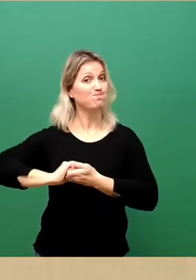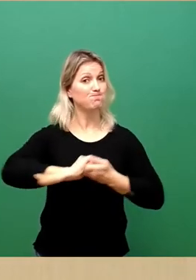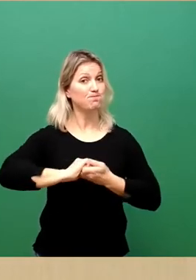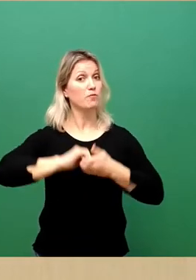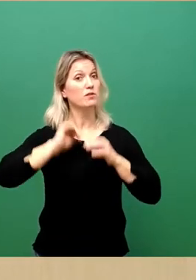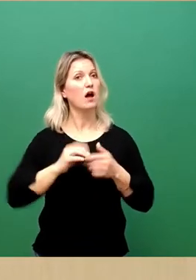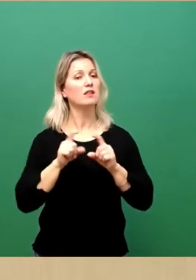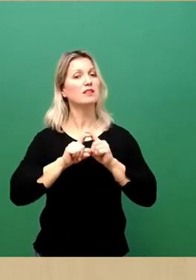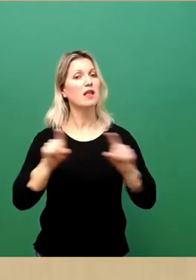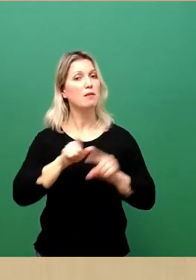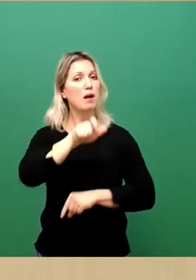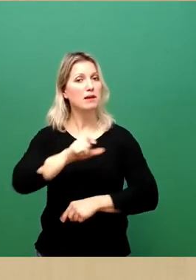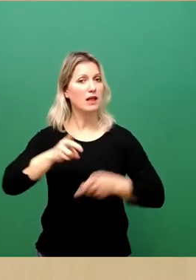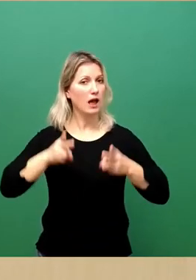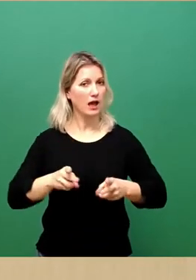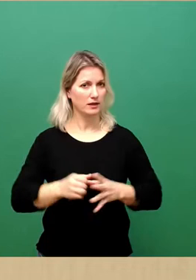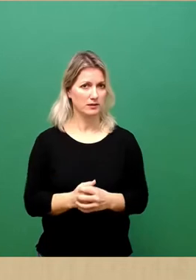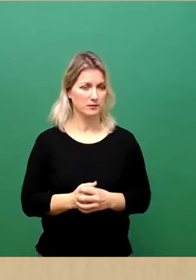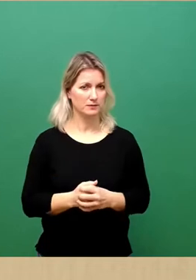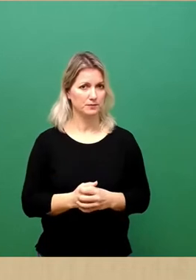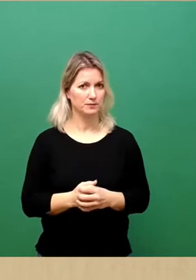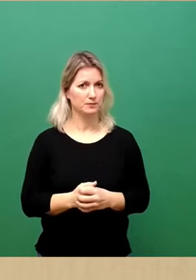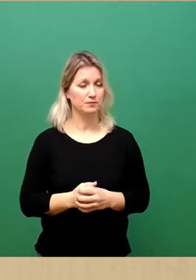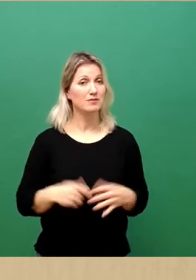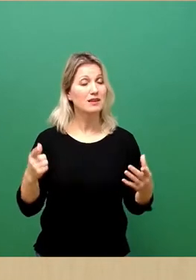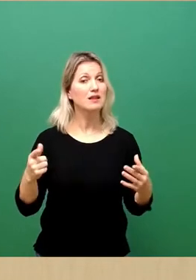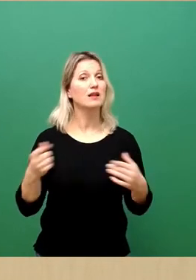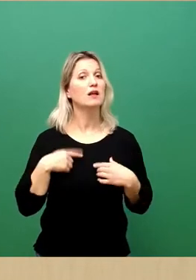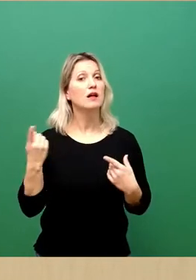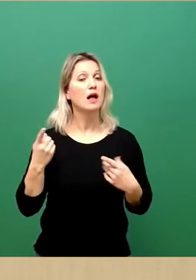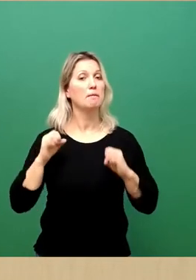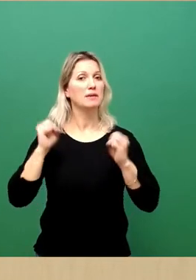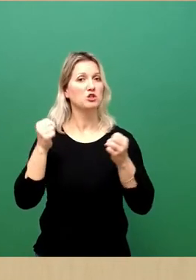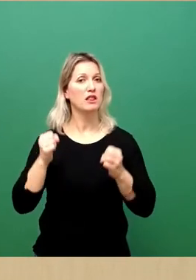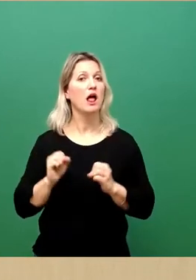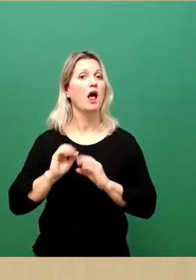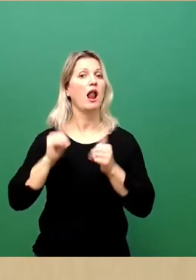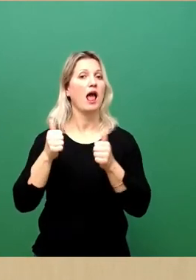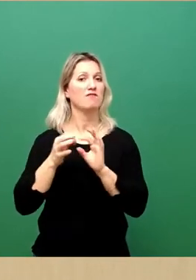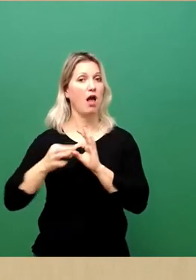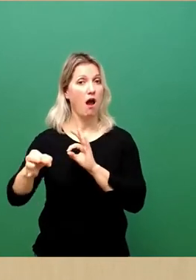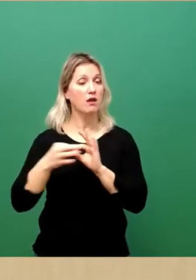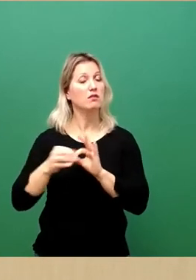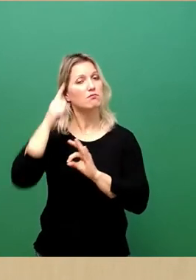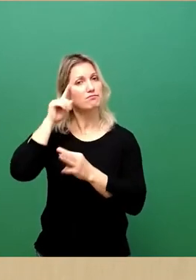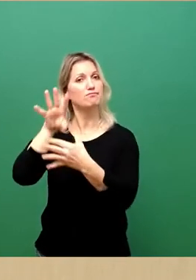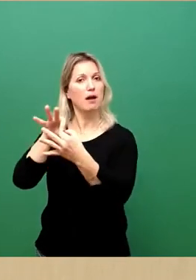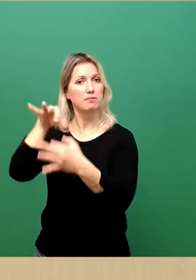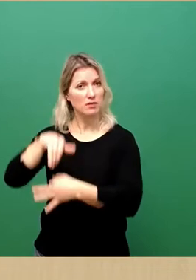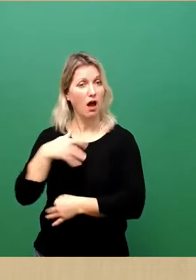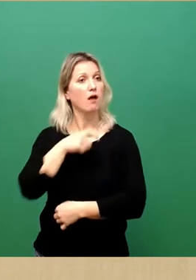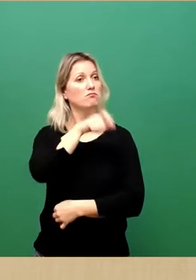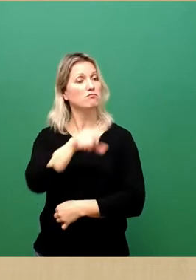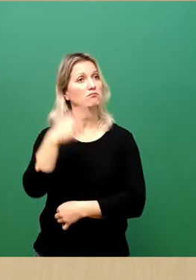geht. Die Stadt kann auf die Mission-Lifeline zählen. Ja, sie kann auf ihre Bürgerinnen und Bürger zählen, wenn es darum geht,